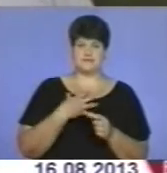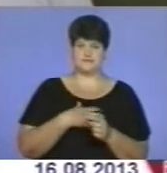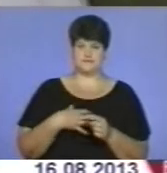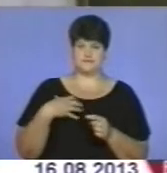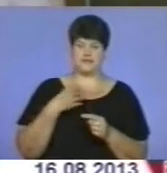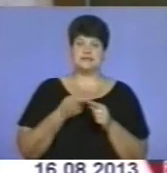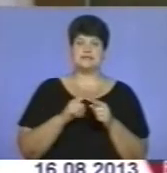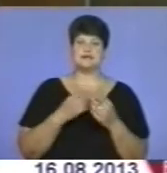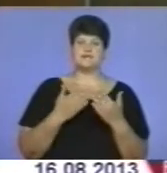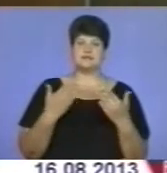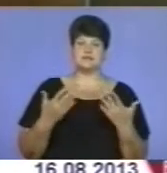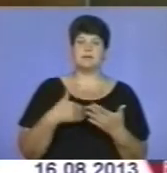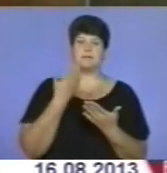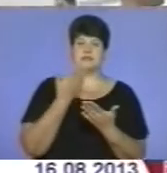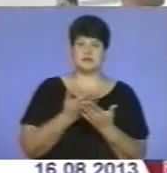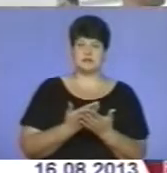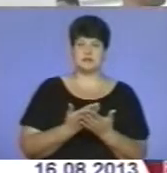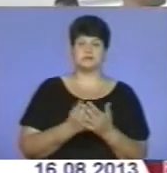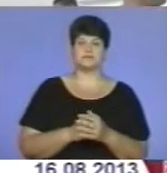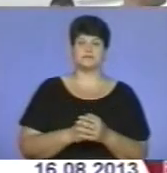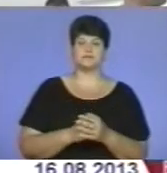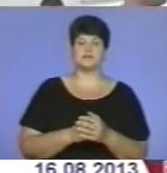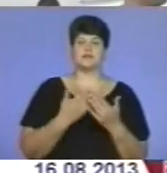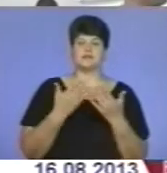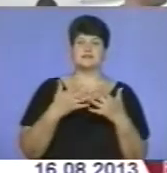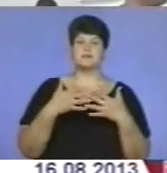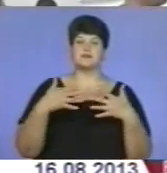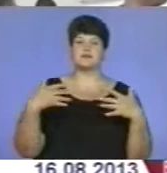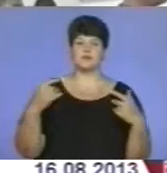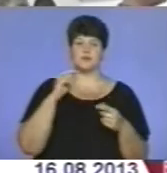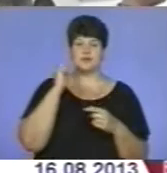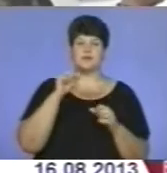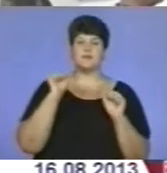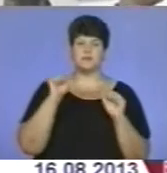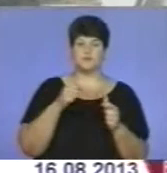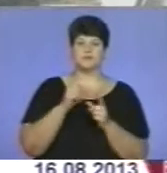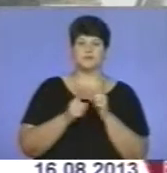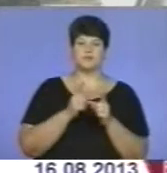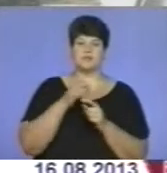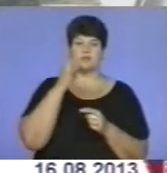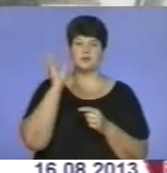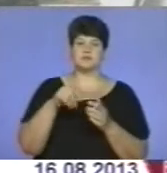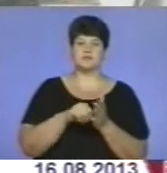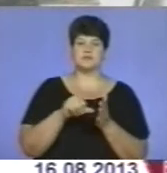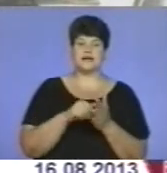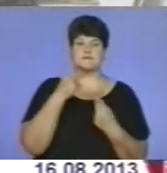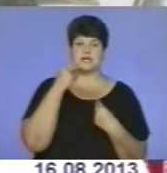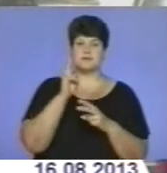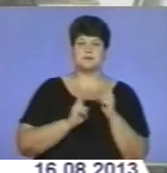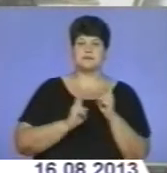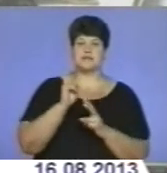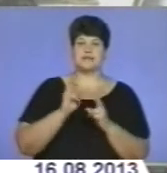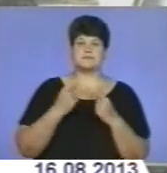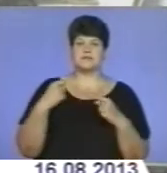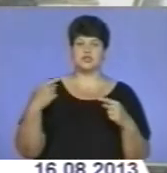Це виставка-презентація насамперед. Виставка «Барвиста Україна» – можливість обмінятися досвідом з представниками кращих підприємств